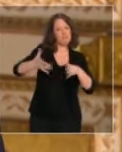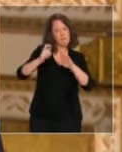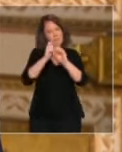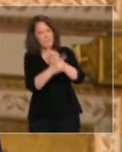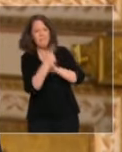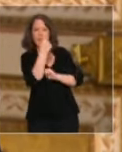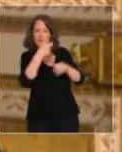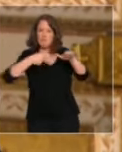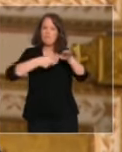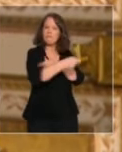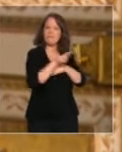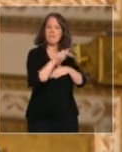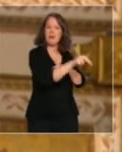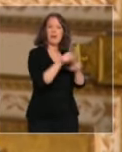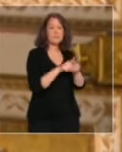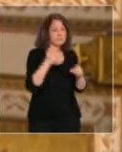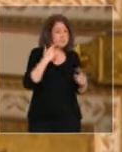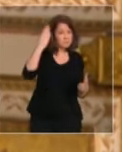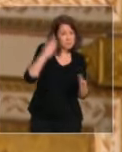réponses nécessaires à chaque fois qu'il le faudra.